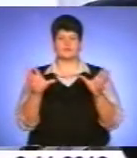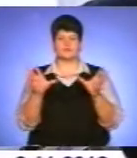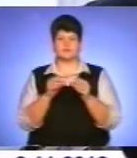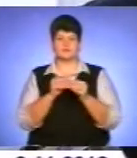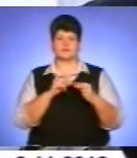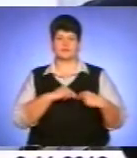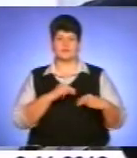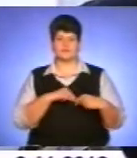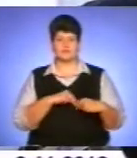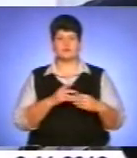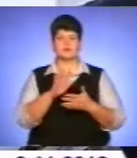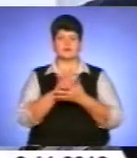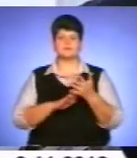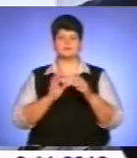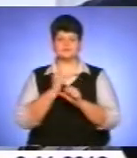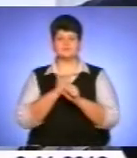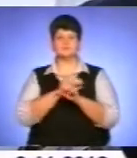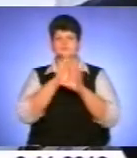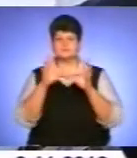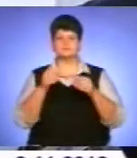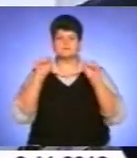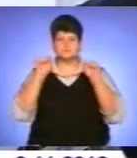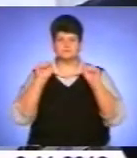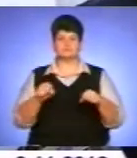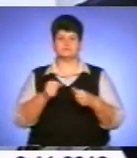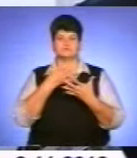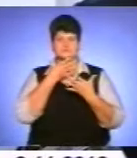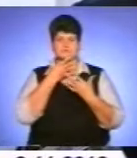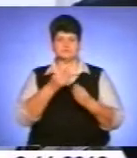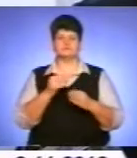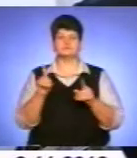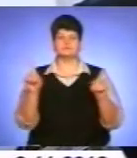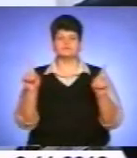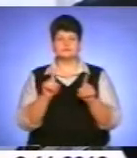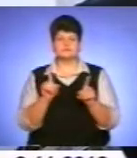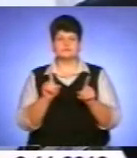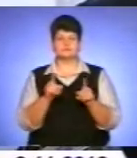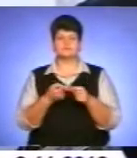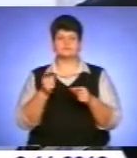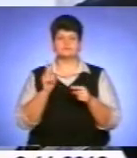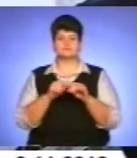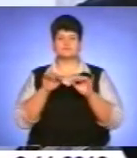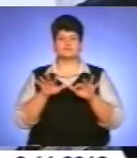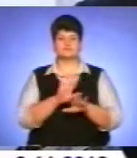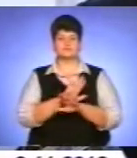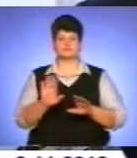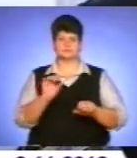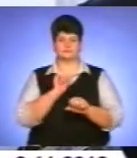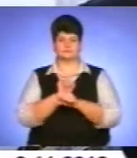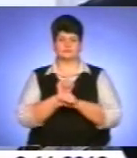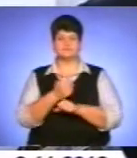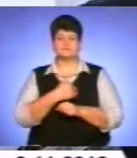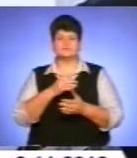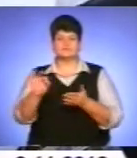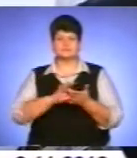і надалі будемо робити все від нас можливе, толерантно, щоб оцей процес не зупиняти. Я вам хочу зразу